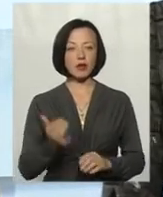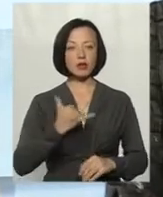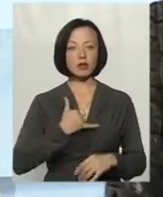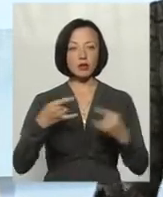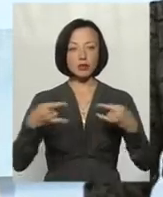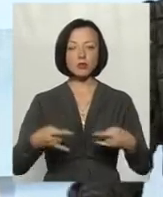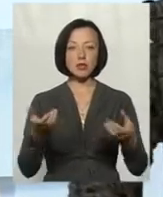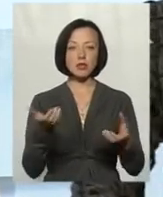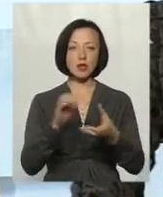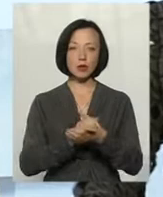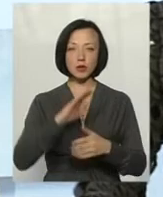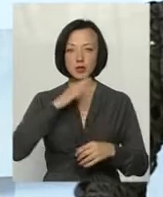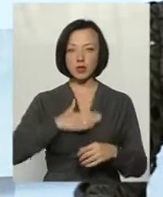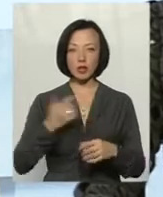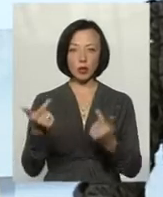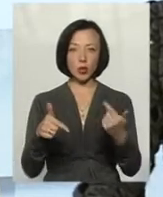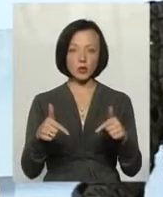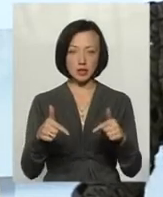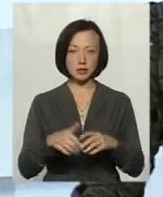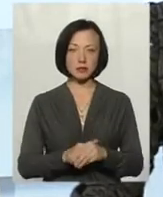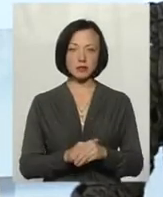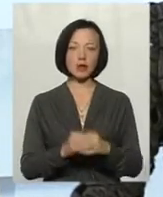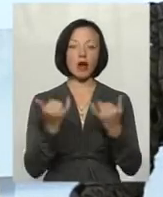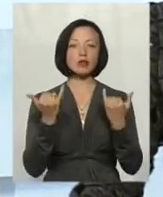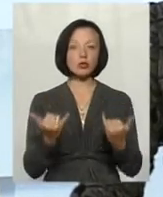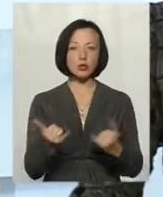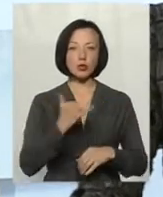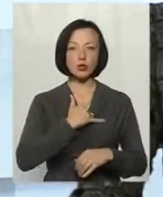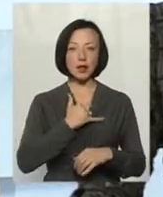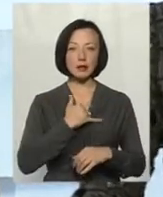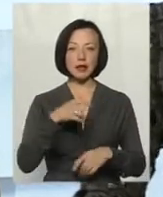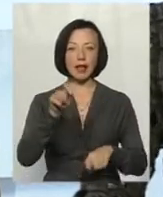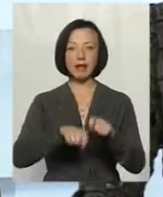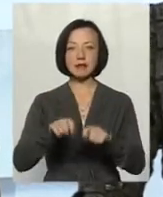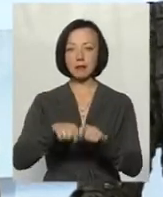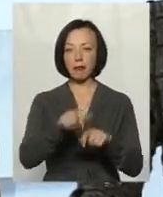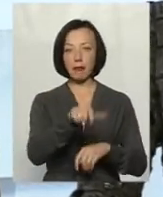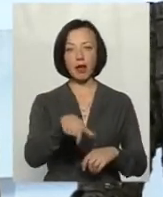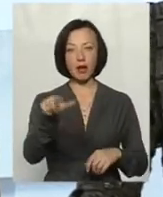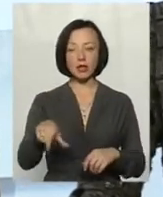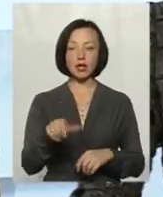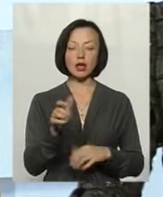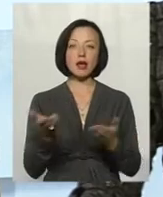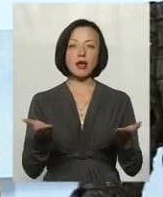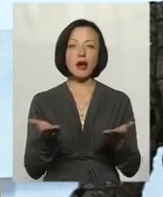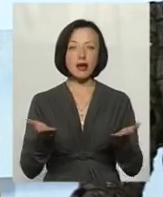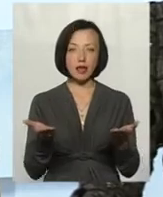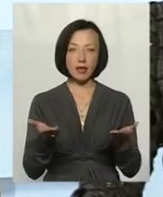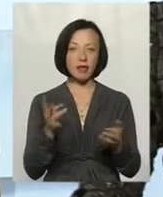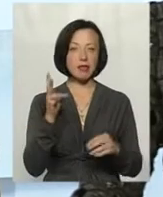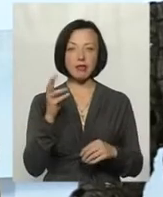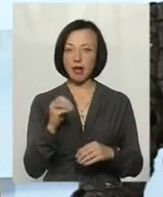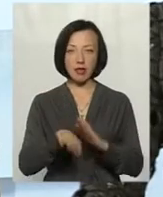у студії, знайомтеся, наші гості. Сьогодні в нас експерти, люди, які не на